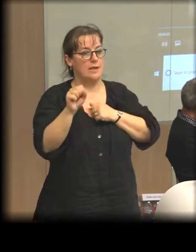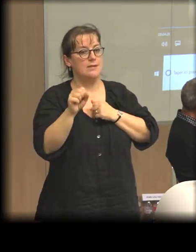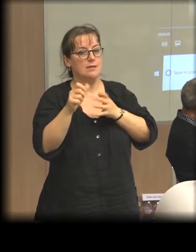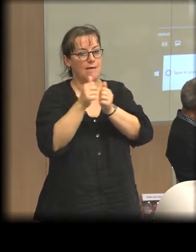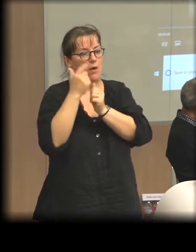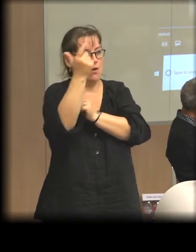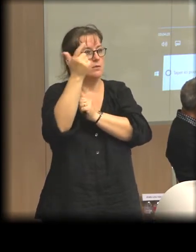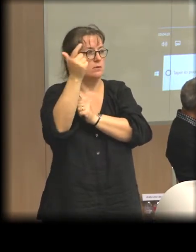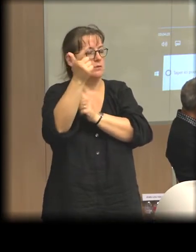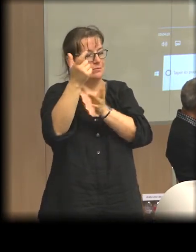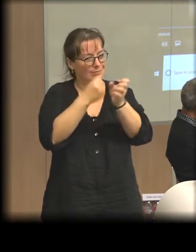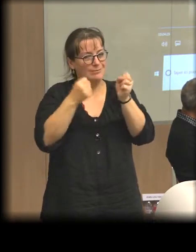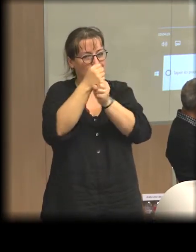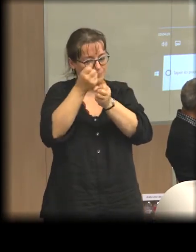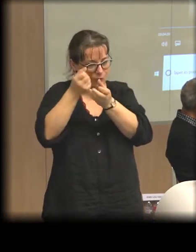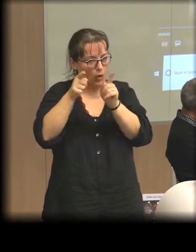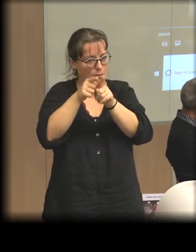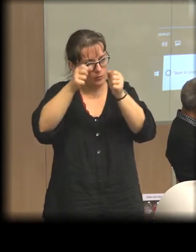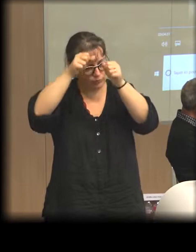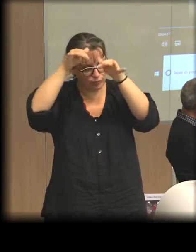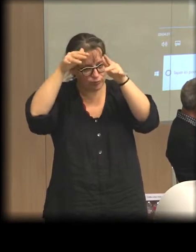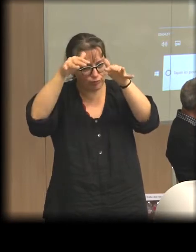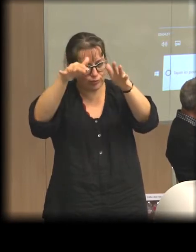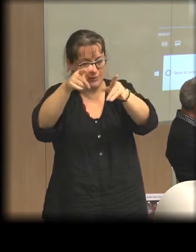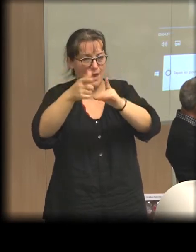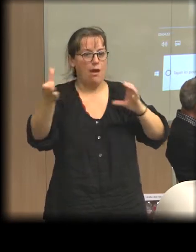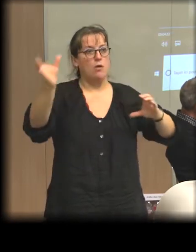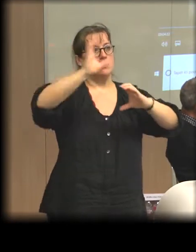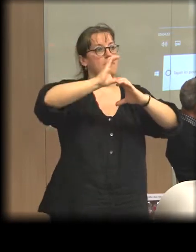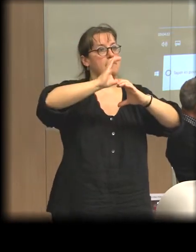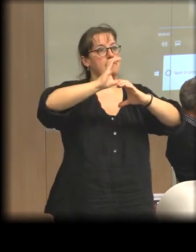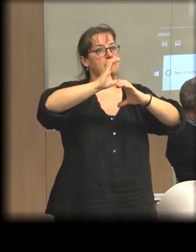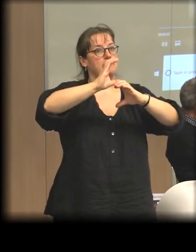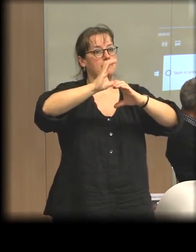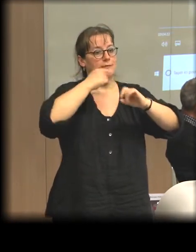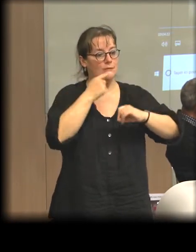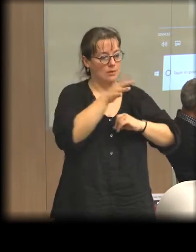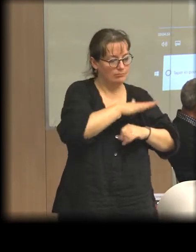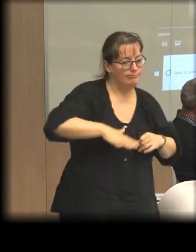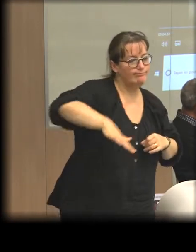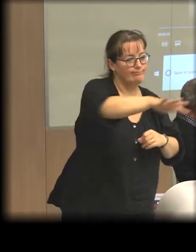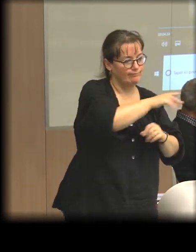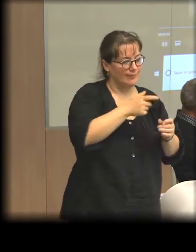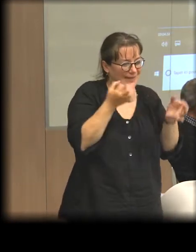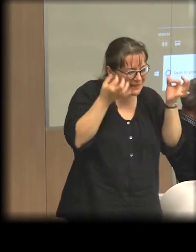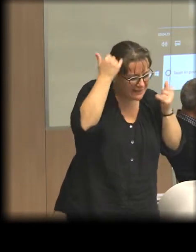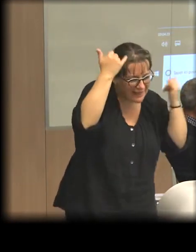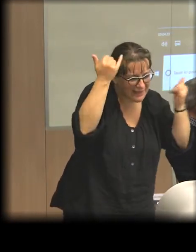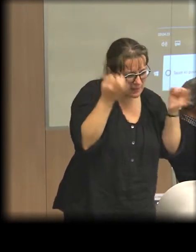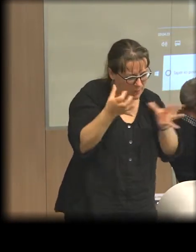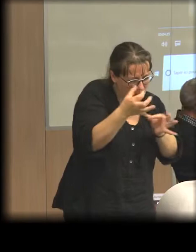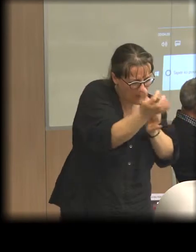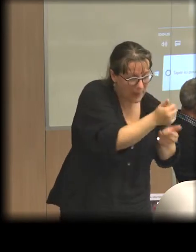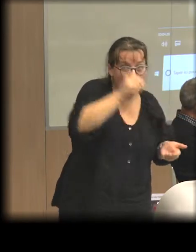Donc là, on a une tentative de co-construction des politiques publiques. Donc on essaye de faire que l